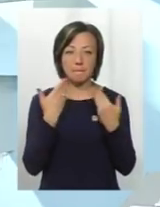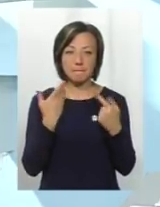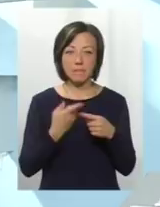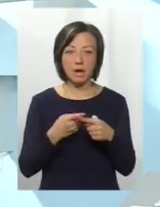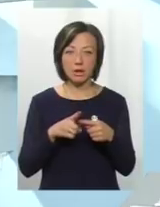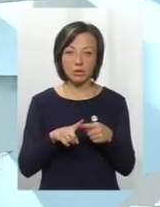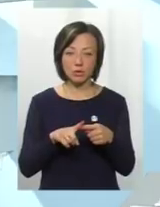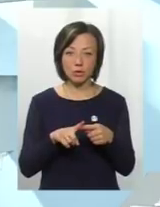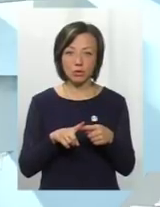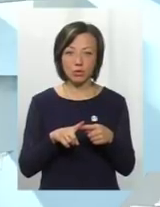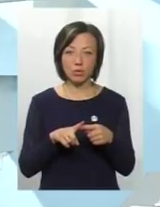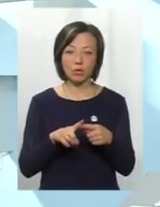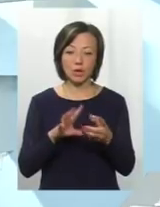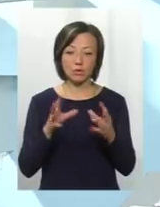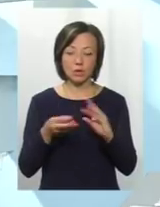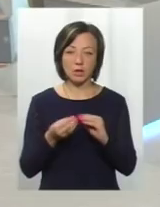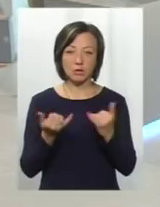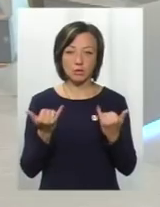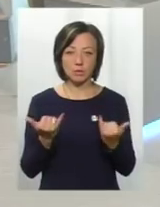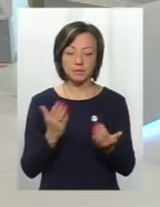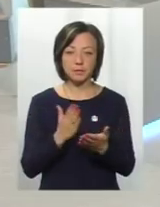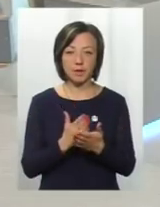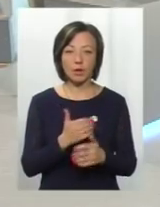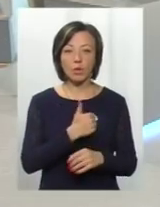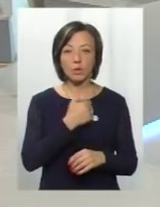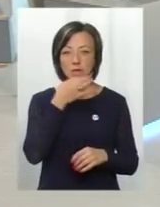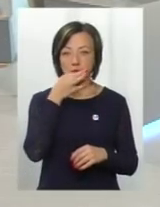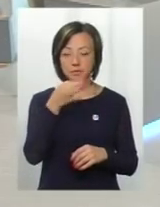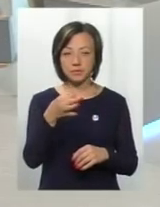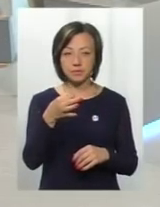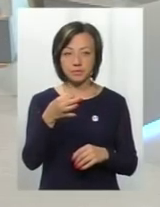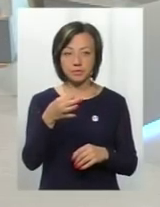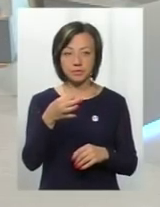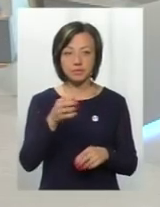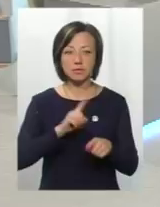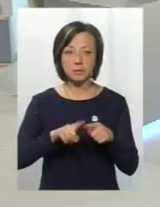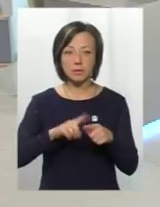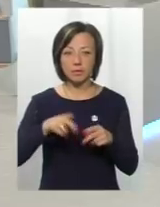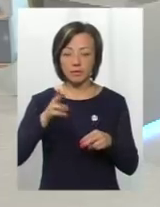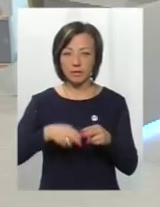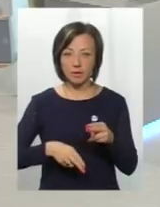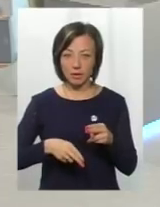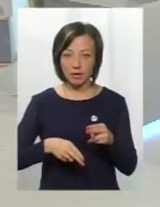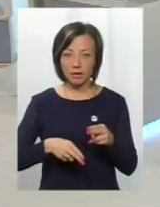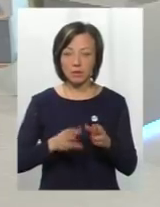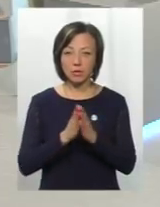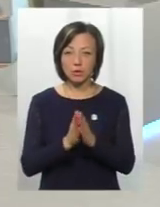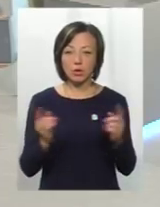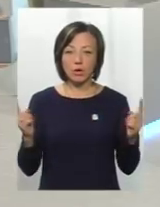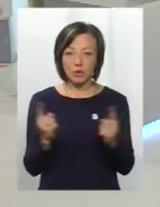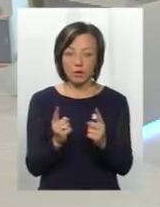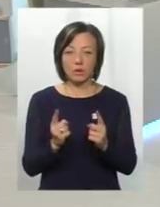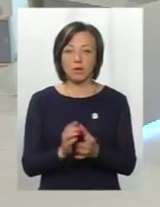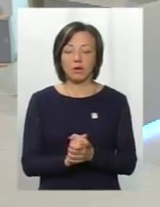виходу, який ми маємо. Хочу зауважити, Лілія Степанівна… У нас вже ефір добігає кінця, давайте, прошу вас, Олежа